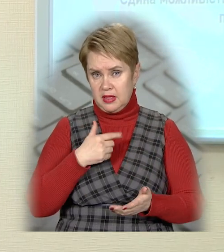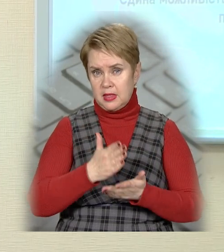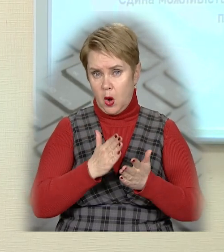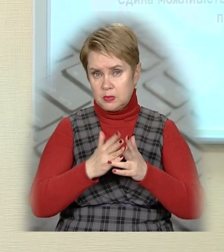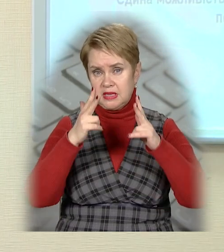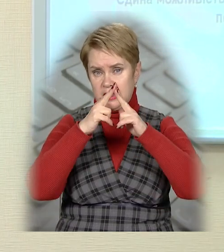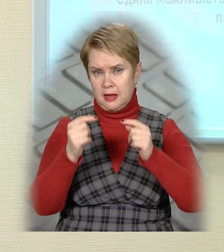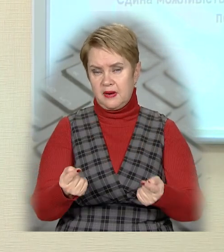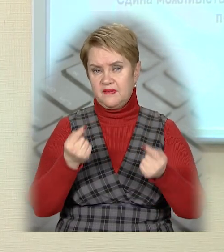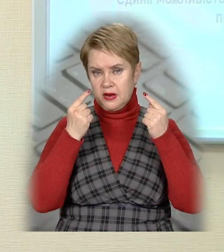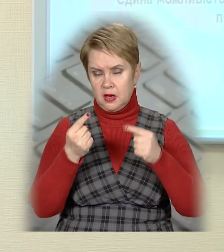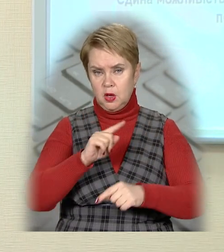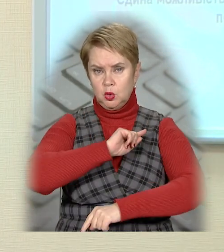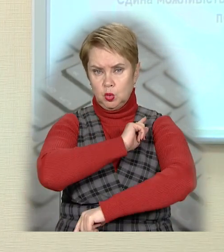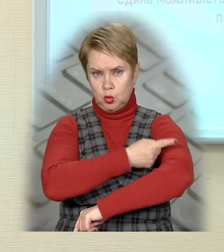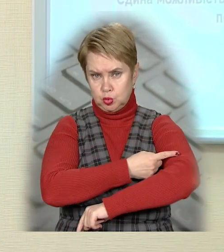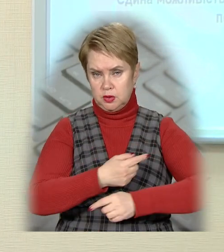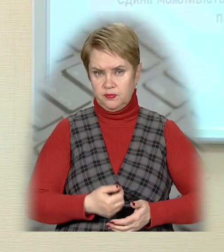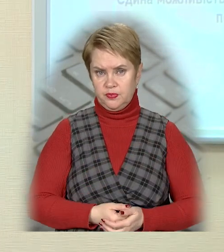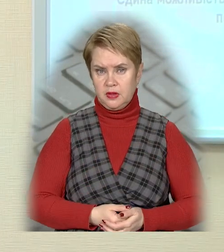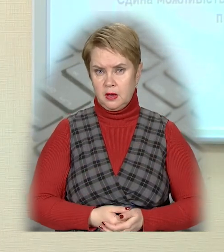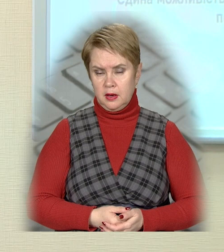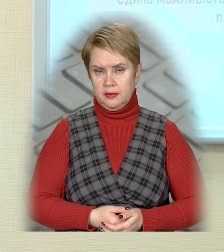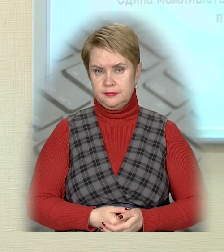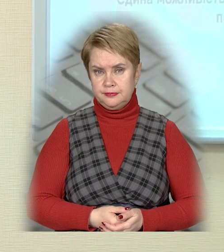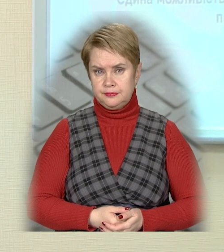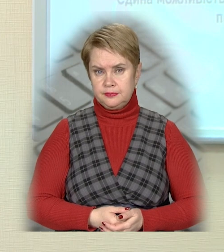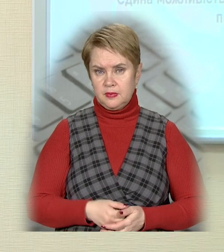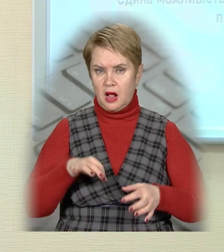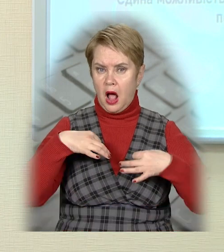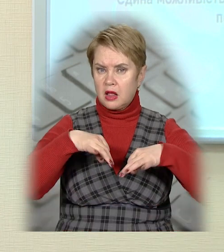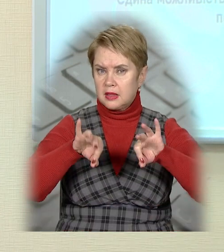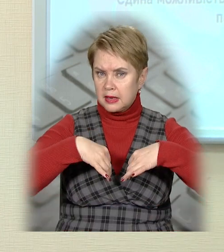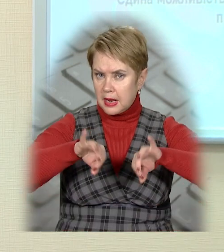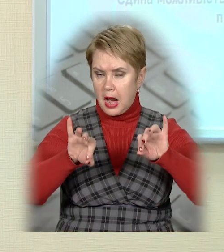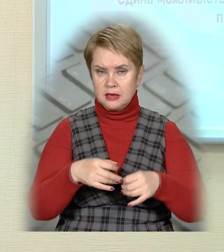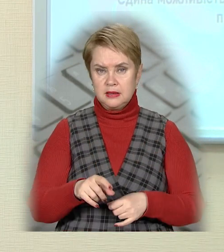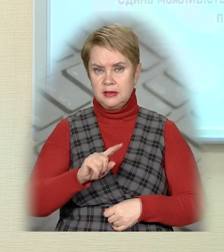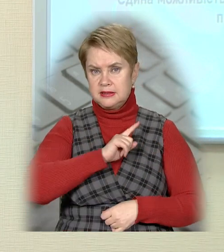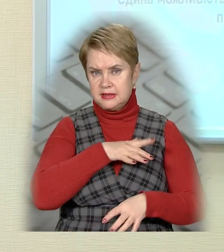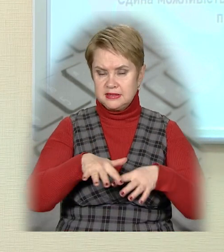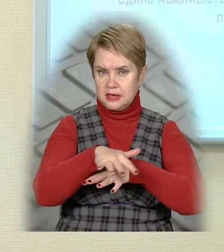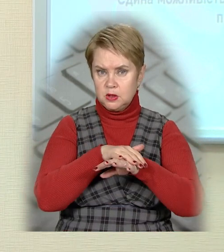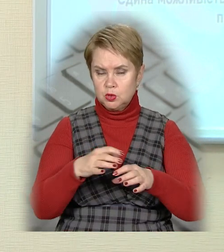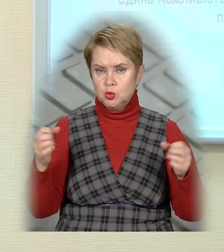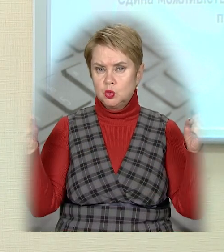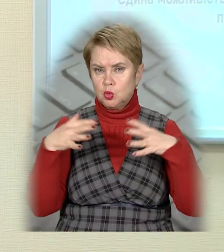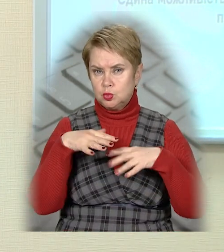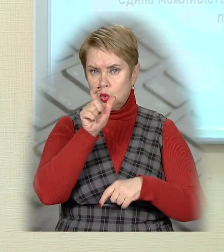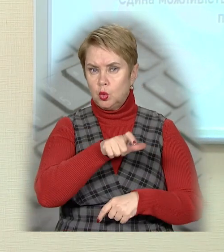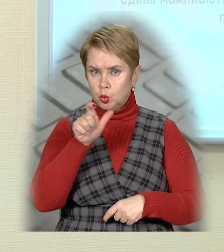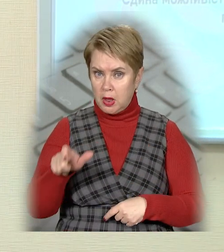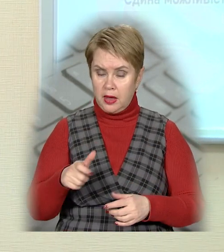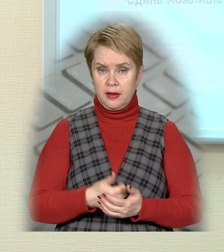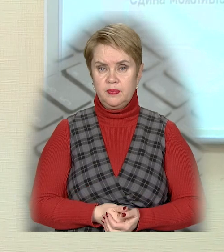насиченому місті Дніпро з дуже швидким автотрафіком, дуже масивним скупченням людей в